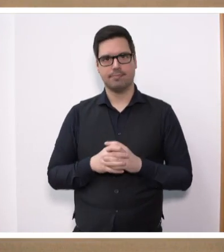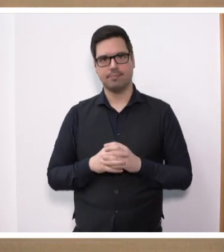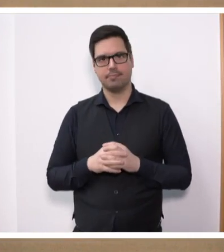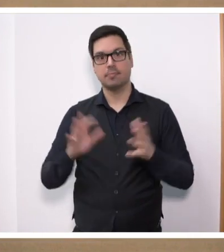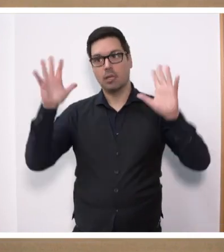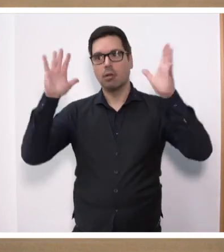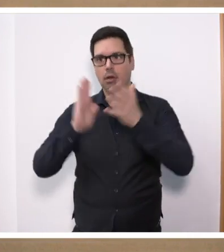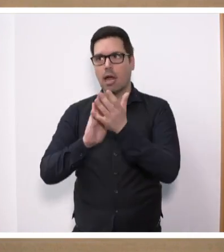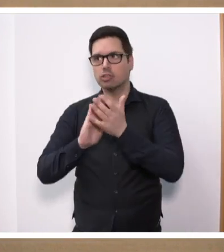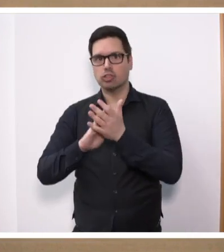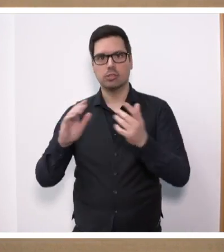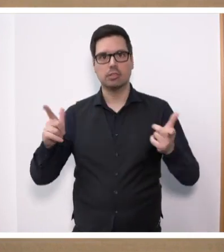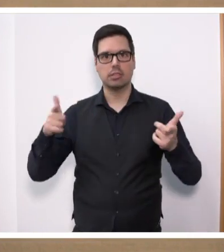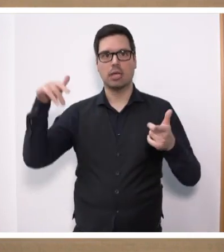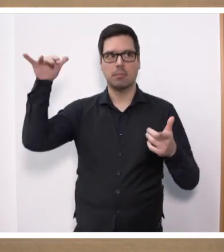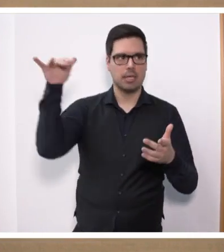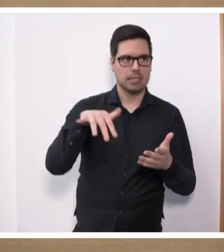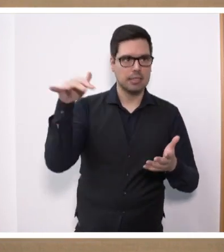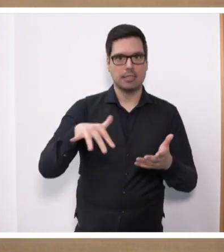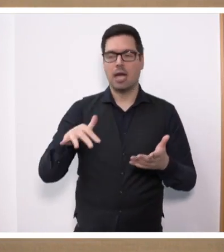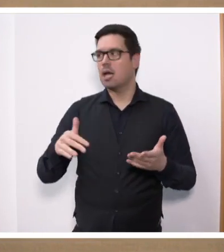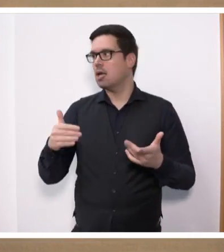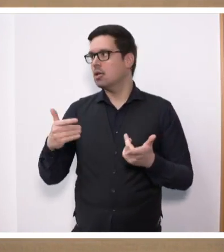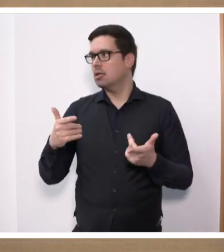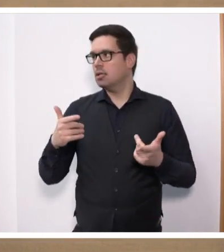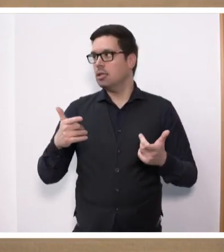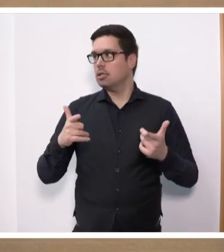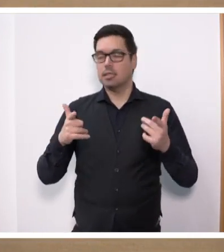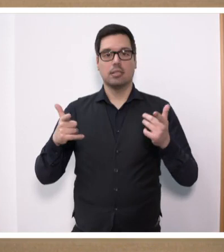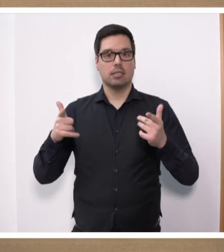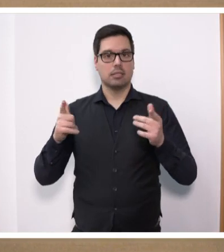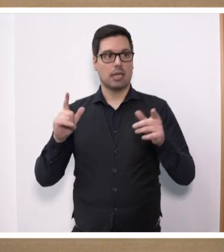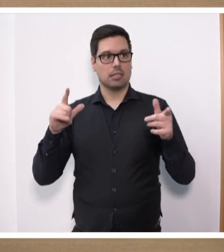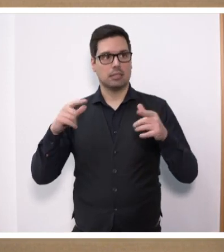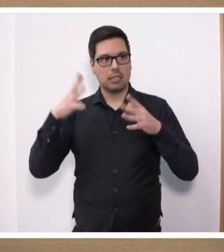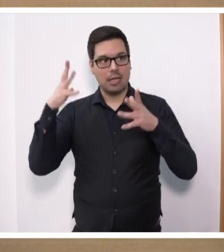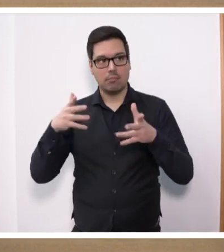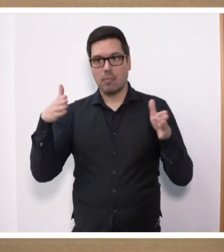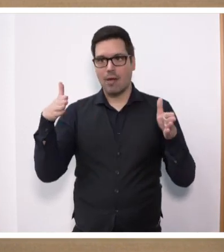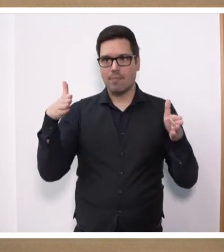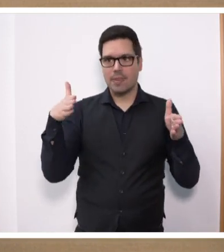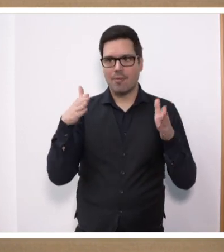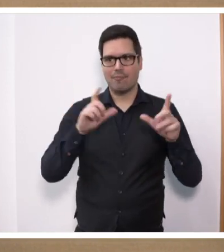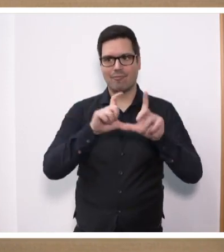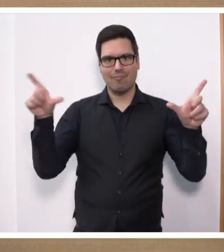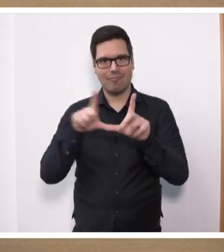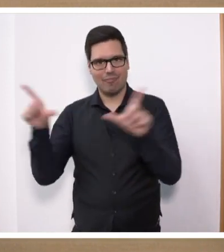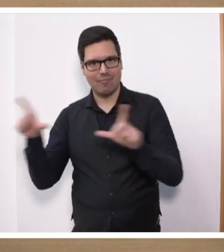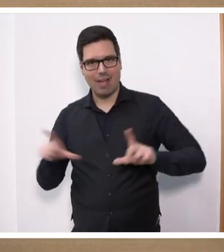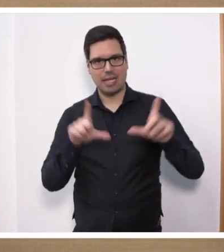klatschen. Aber tatsächlich begrüßen Sie, dass nach deutlicher Intervention durch die Fachleute der Arbeitsebene im